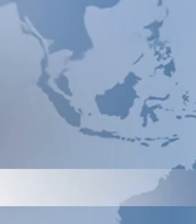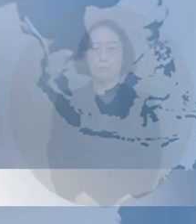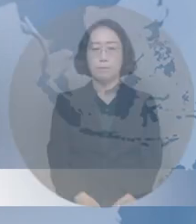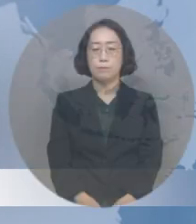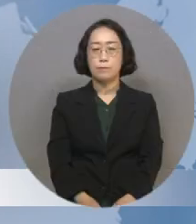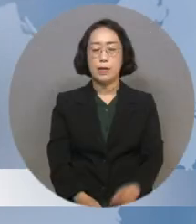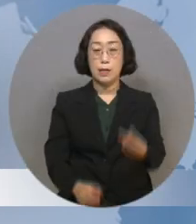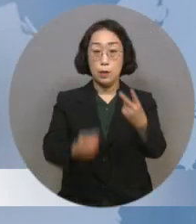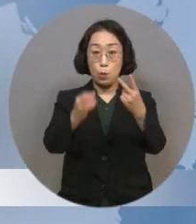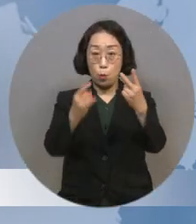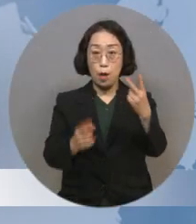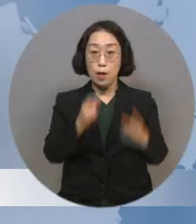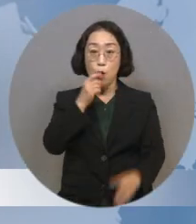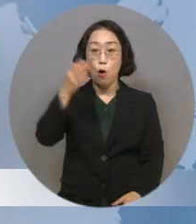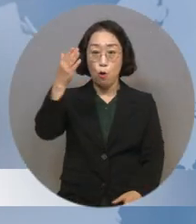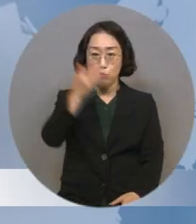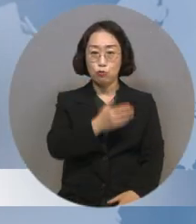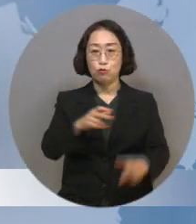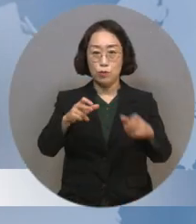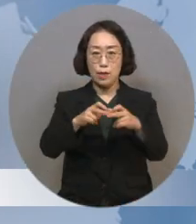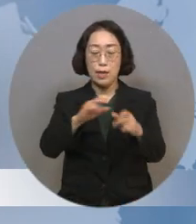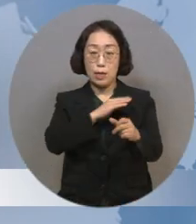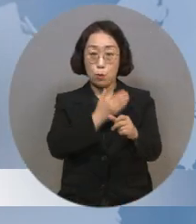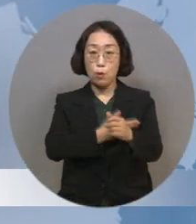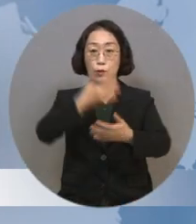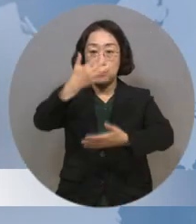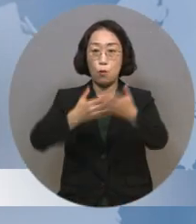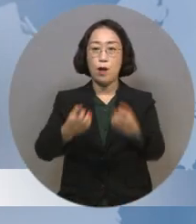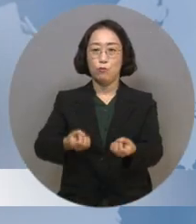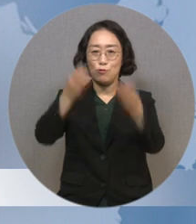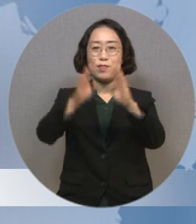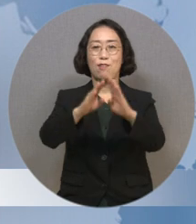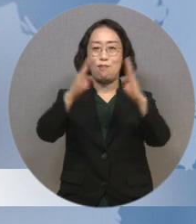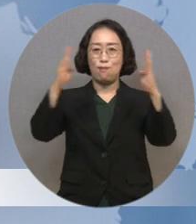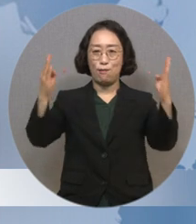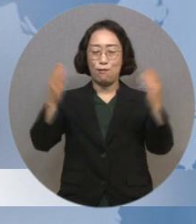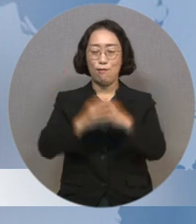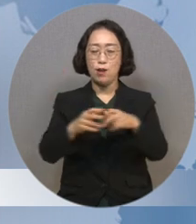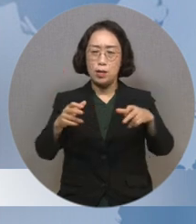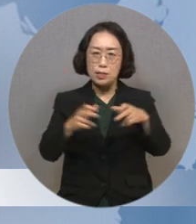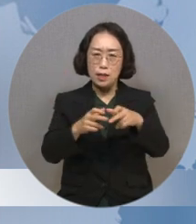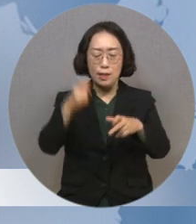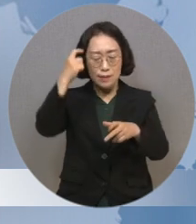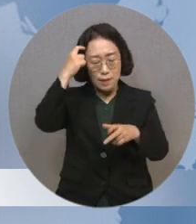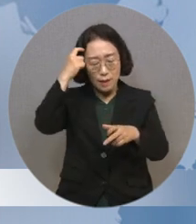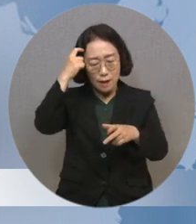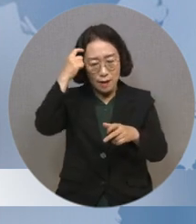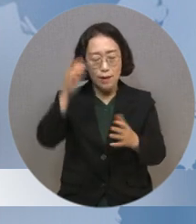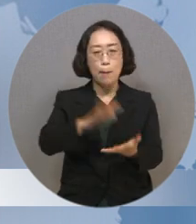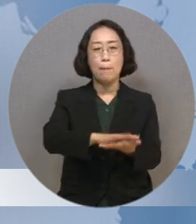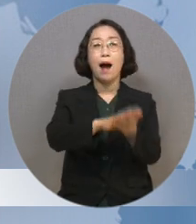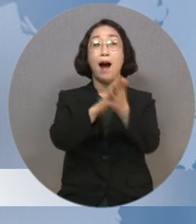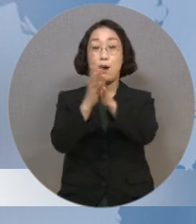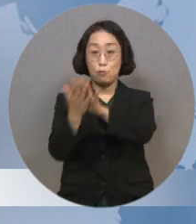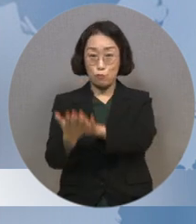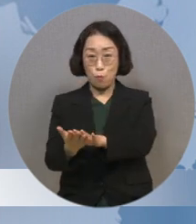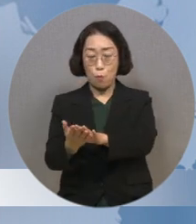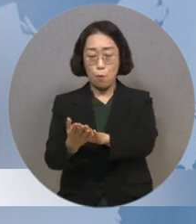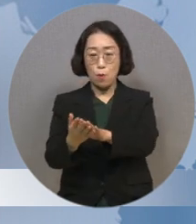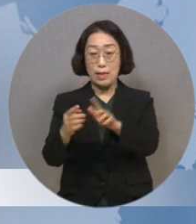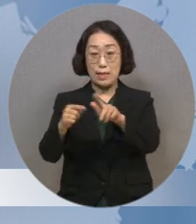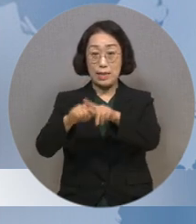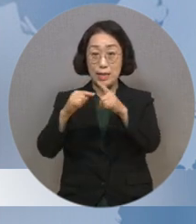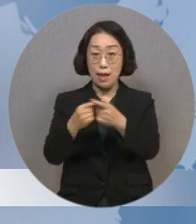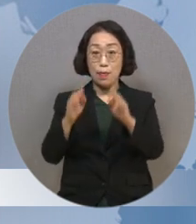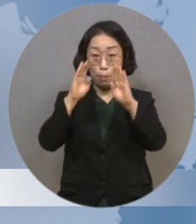제2회 여수장애인권영화제가 열렸습니다. 장애에 대한 인식을 전환하고 이해를 높이고자 마련된